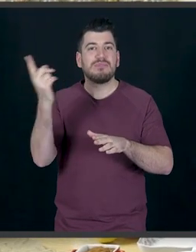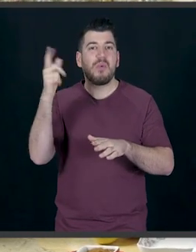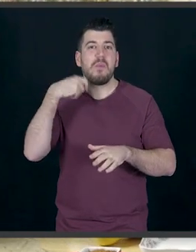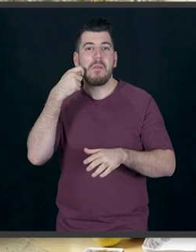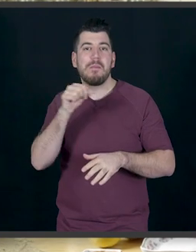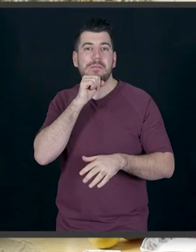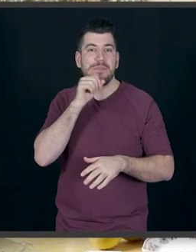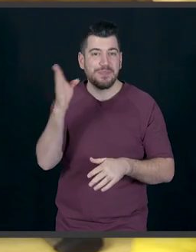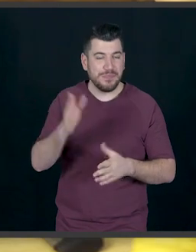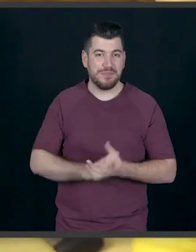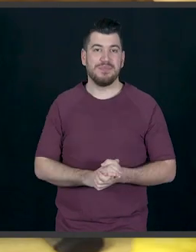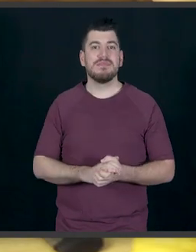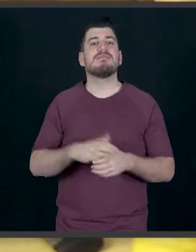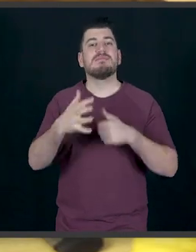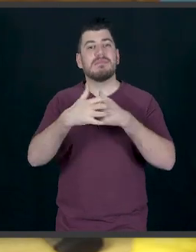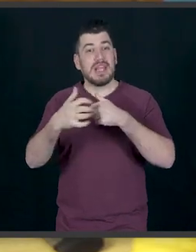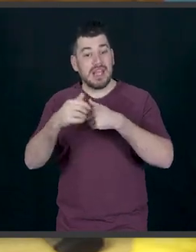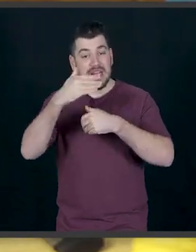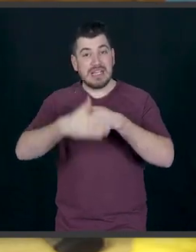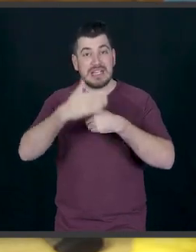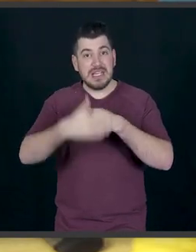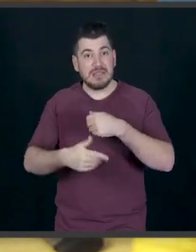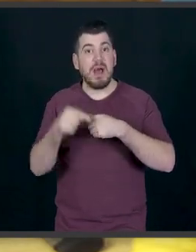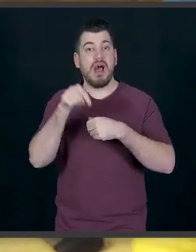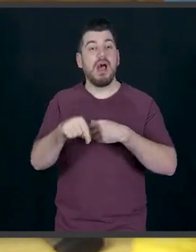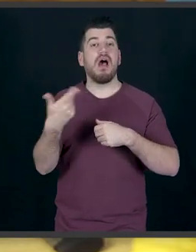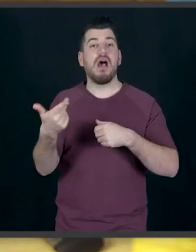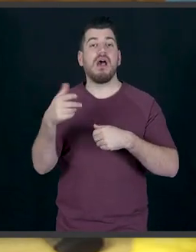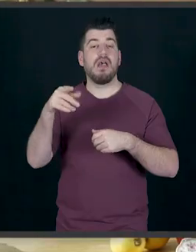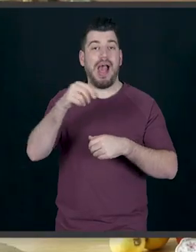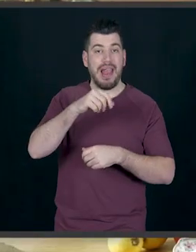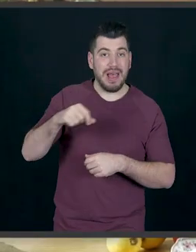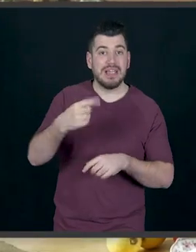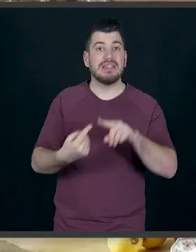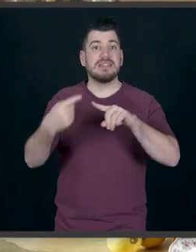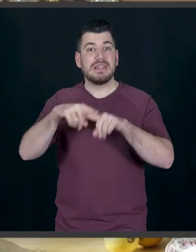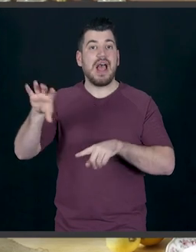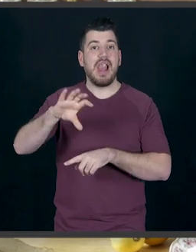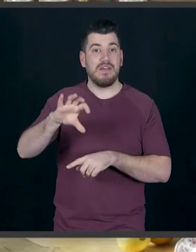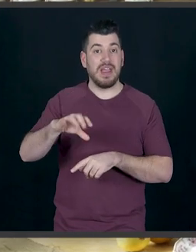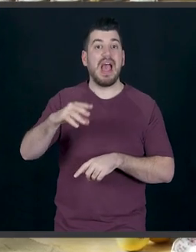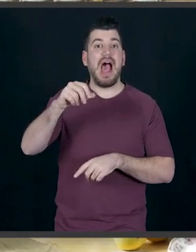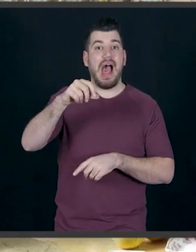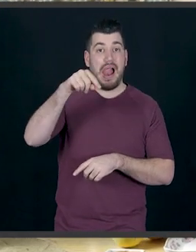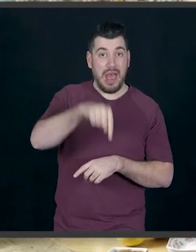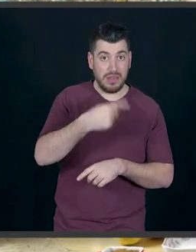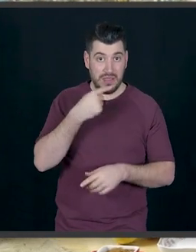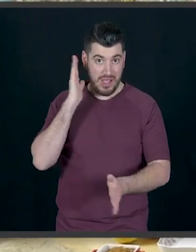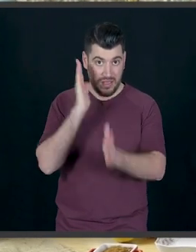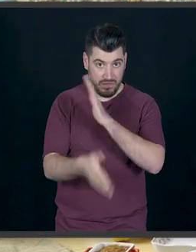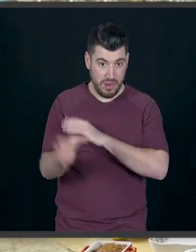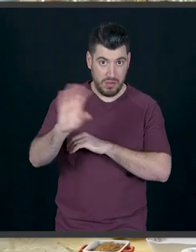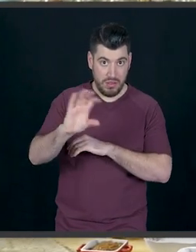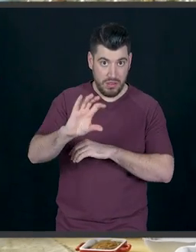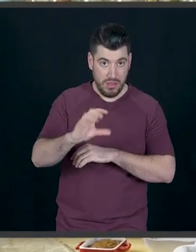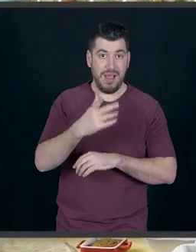που μας μένει να προσθέσουμε μέσα είναι ξύσμα από ένα πορτοκάλι, αλάτι και αλεύρι. Το αλάτι τώρα δεν το βάζουμε αμέσως, γιατί